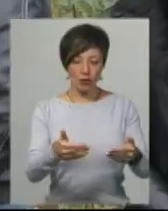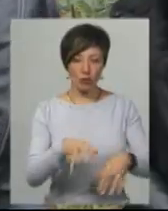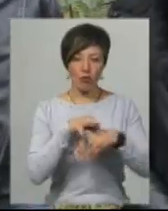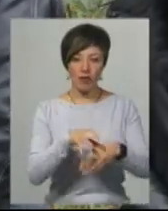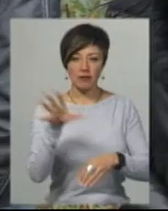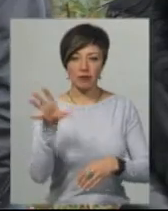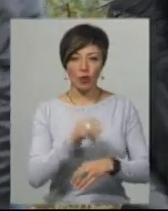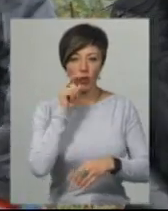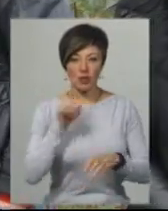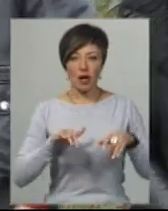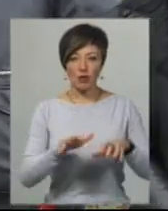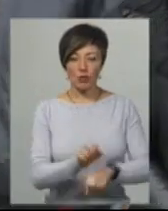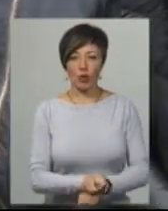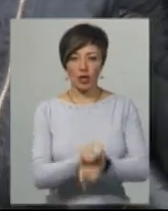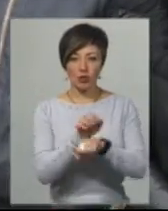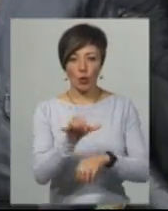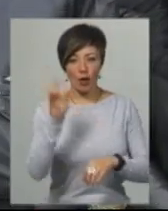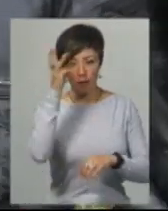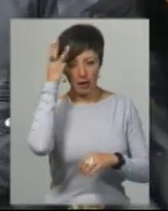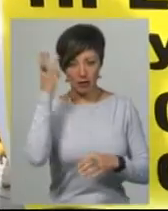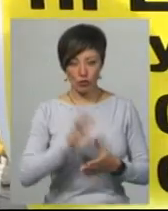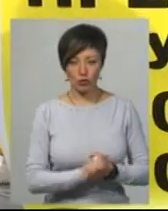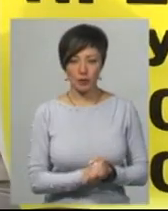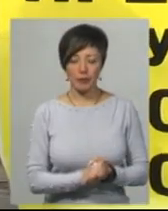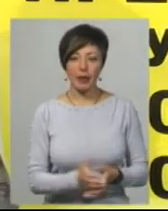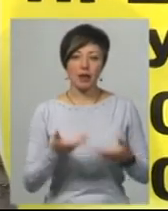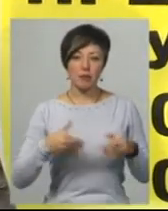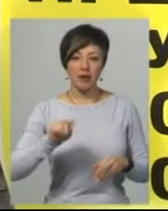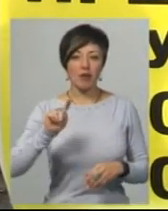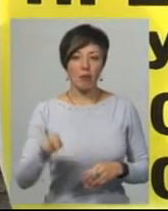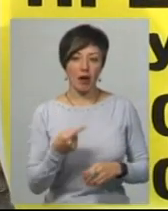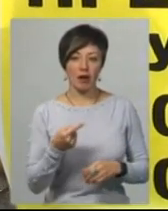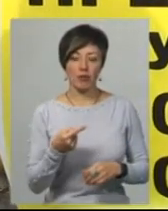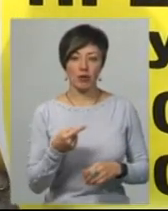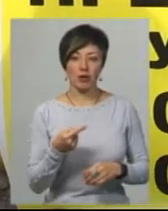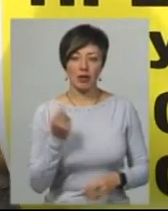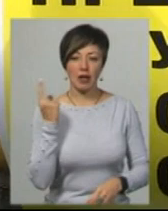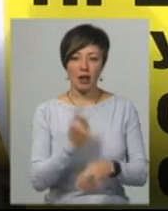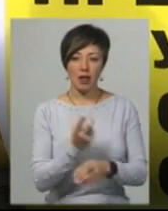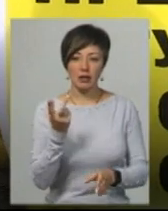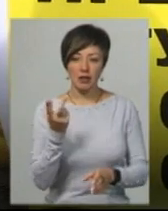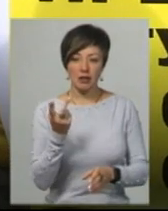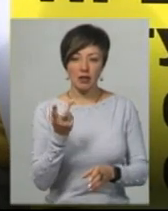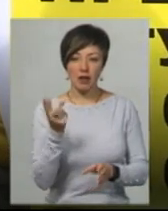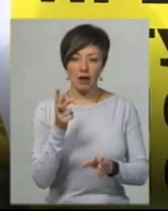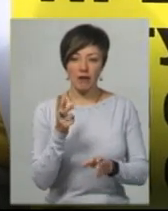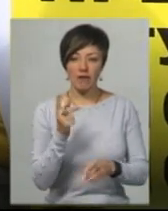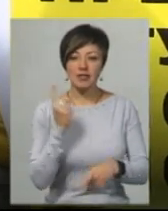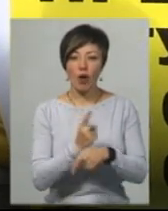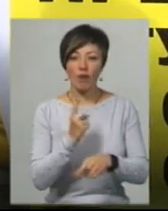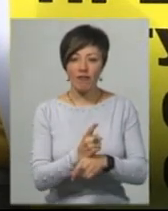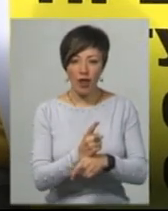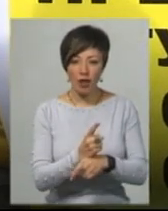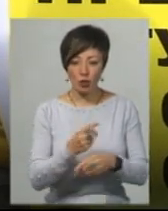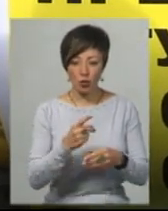всеукраїнської акції протесту підприємців у Хмельницькому. Ми вимагаємо накладення в ету на законопроект, який вже